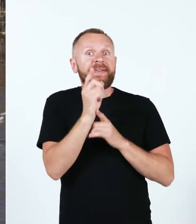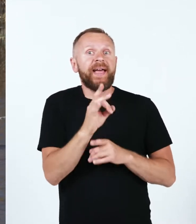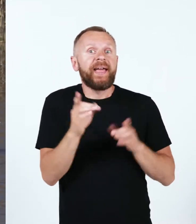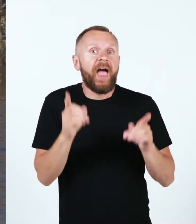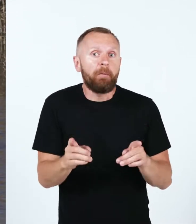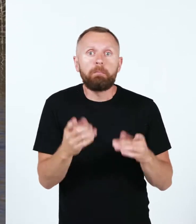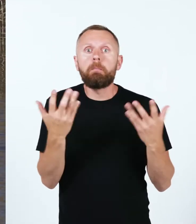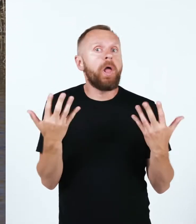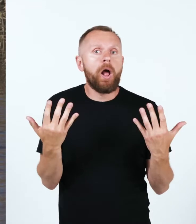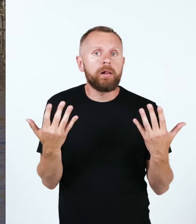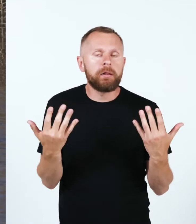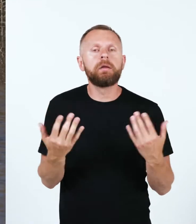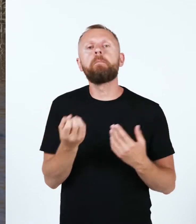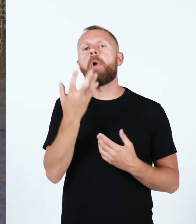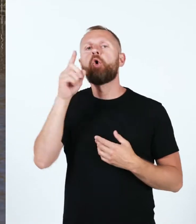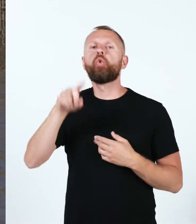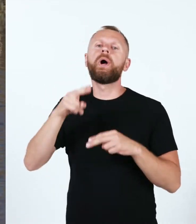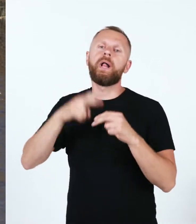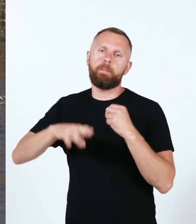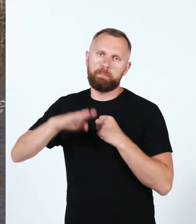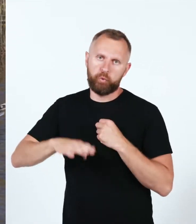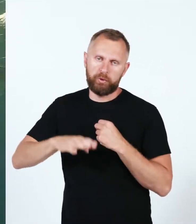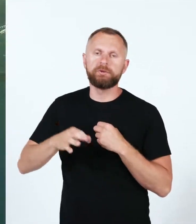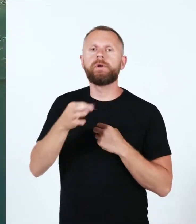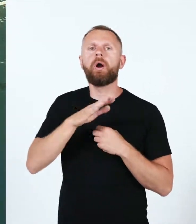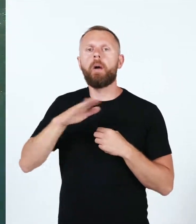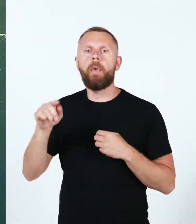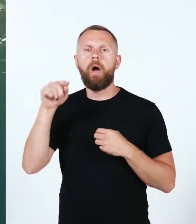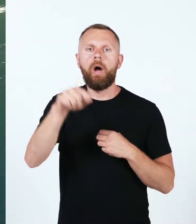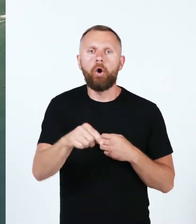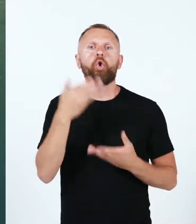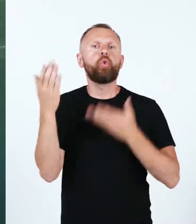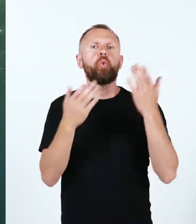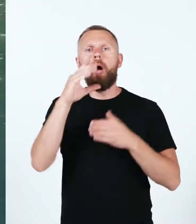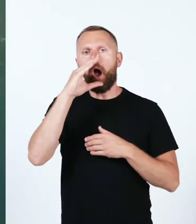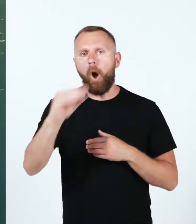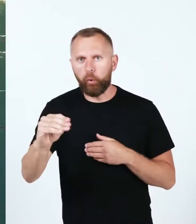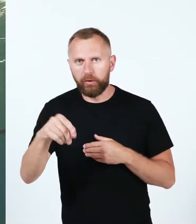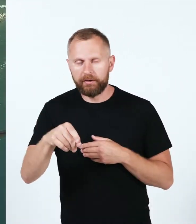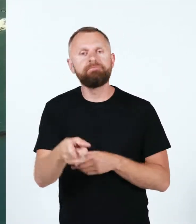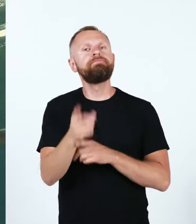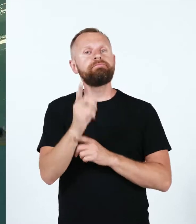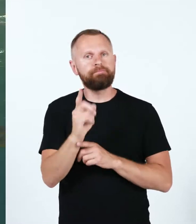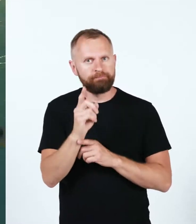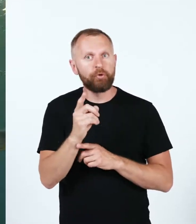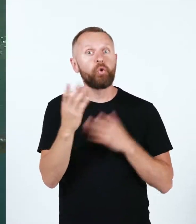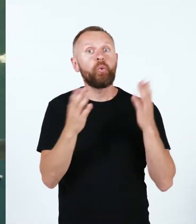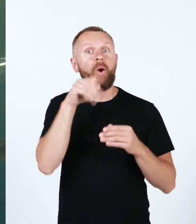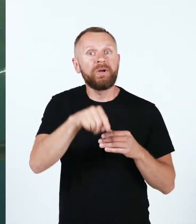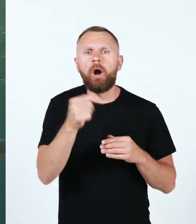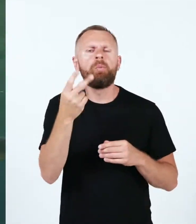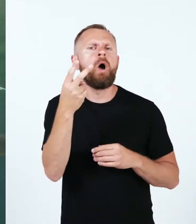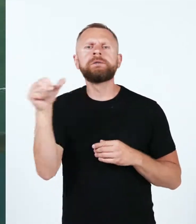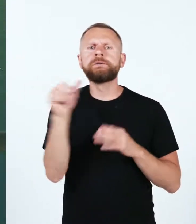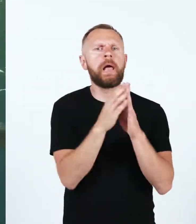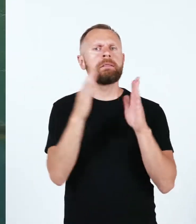Harastuskaluritel on taas põhjustõnged ja landid välja võtta mai teises pooles, kui saarema vettesse jõuab tuulehaug. Nii nagu särge, saab ka